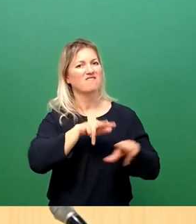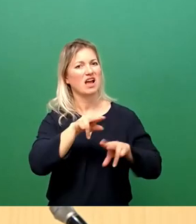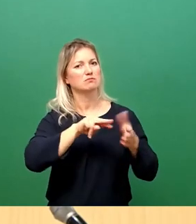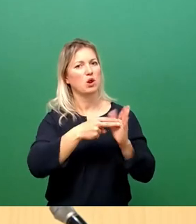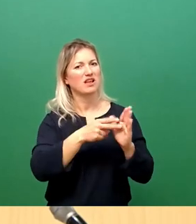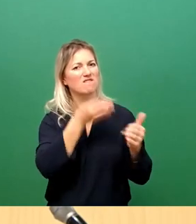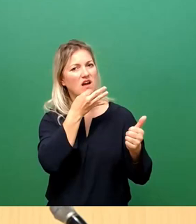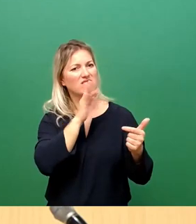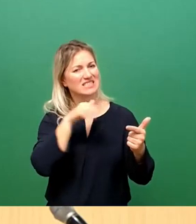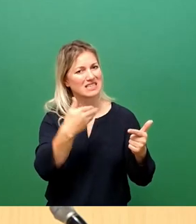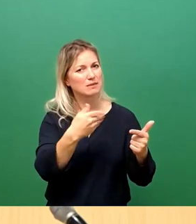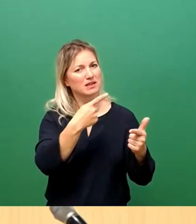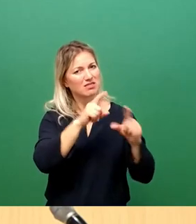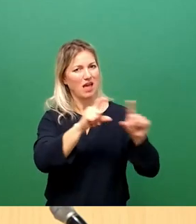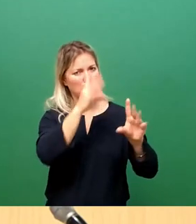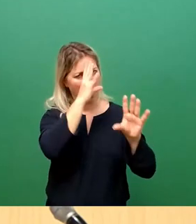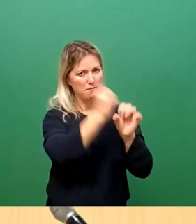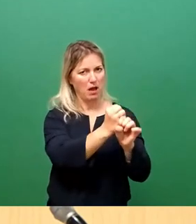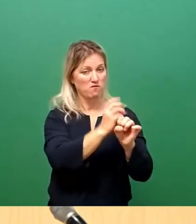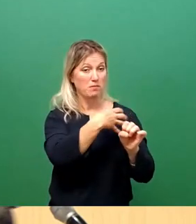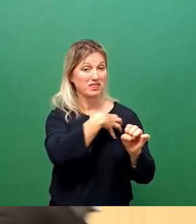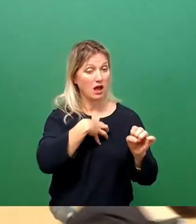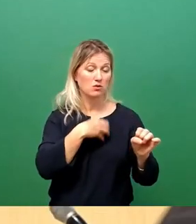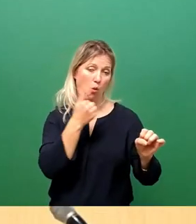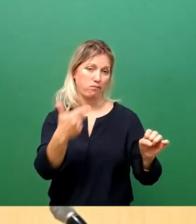zuwenden, denn da gibt es in Dresden noch mehr als genug. Vielen Dank.